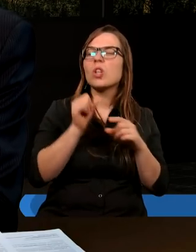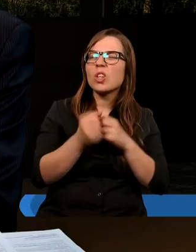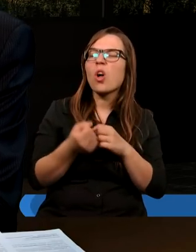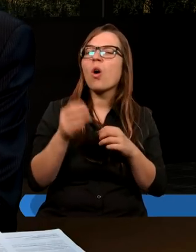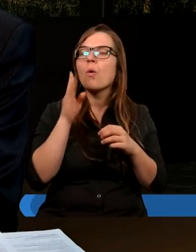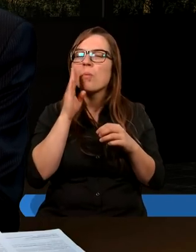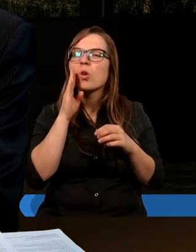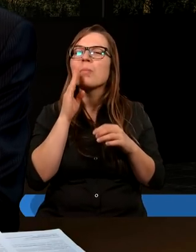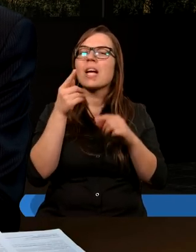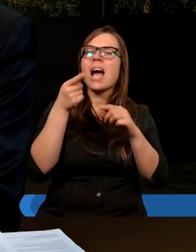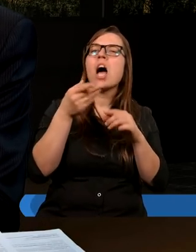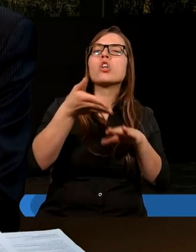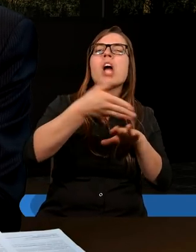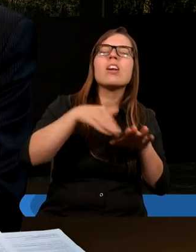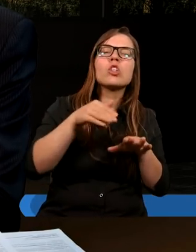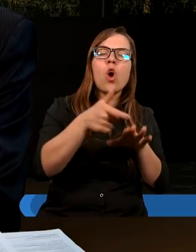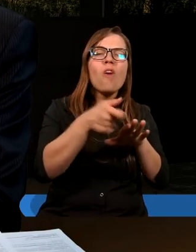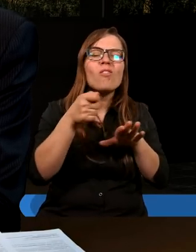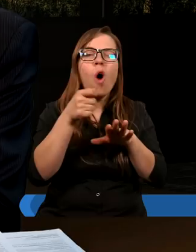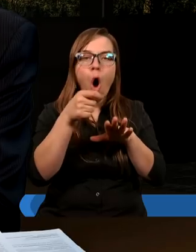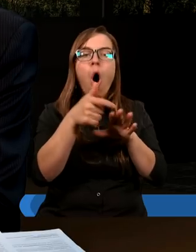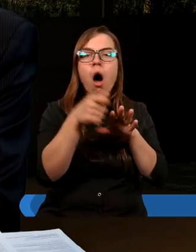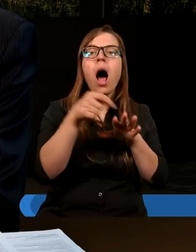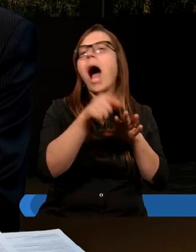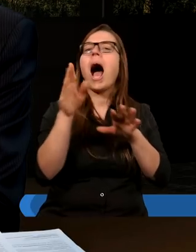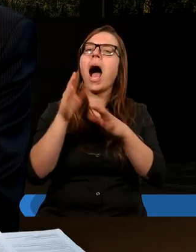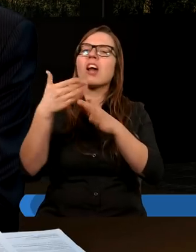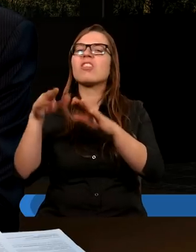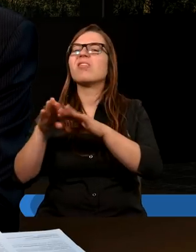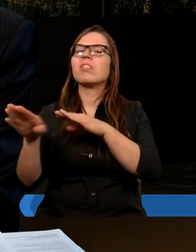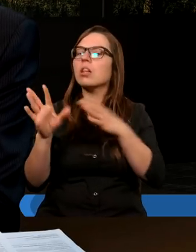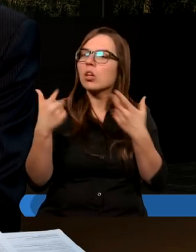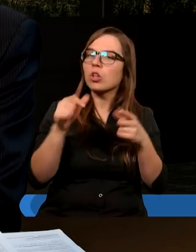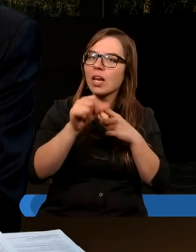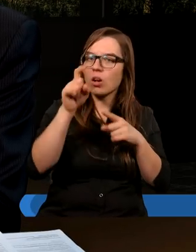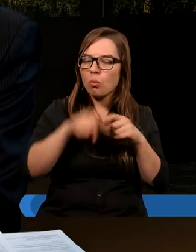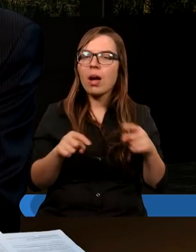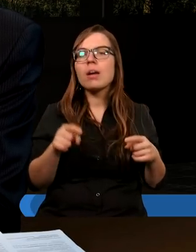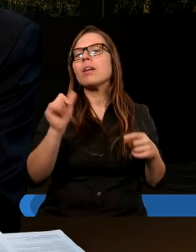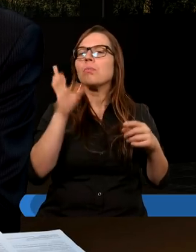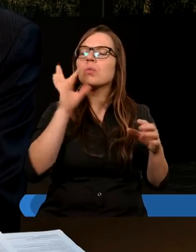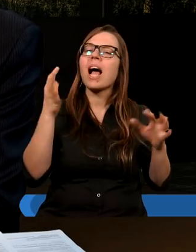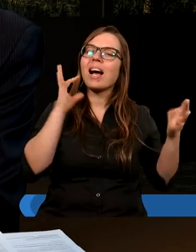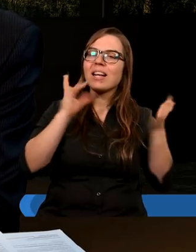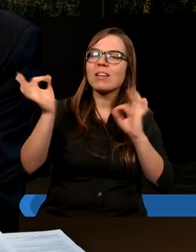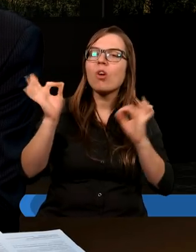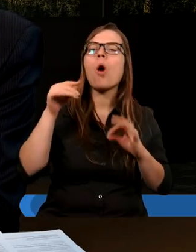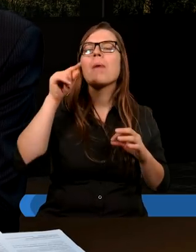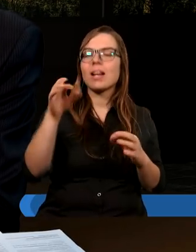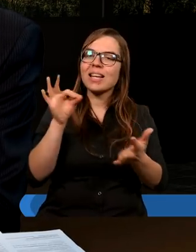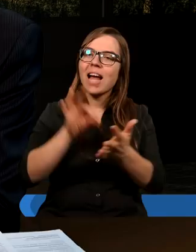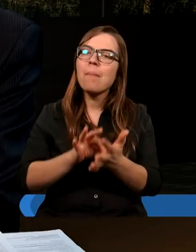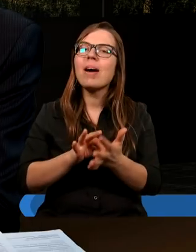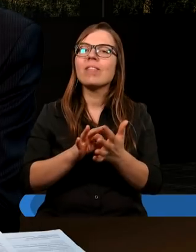z kontekstu można odczytać jako informację, jako zapewnienie,